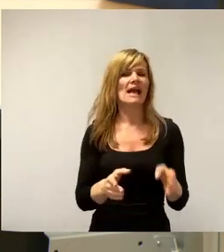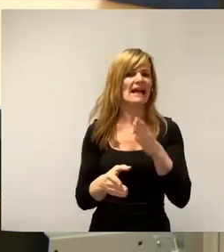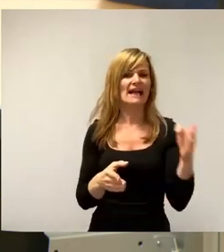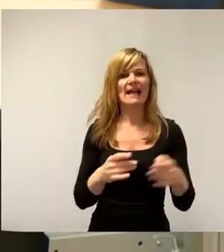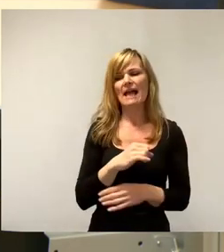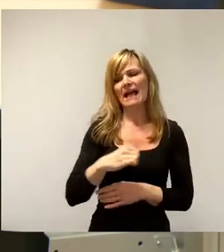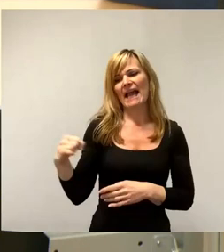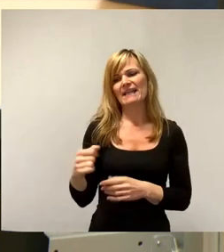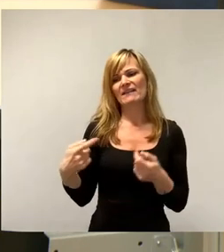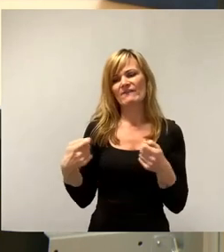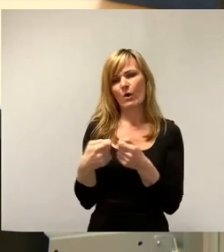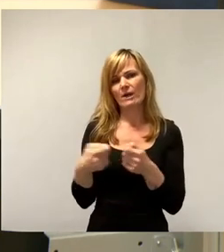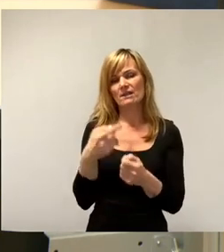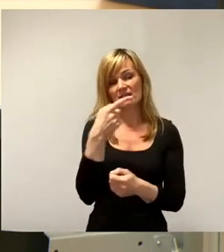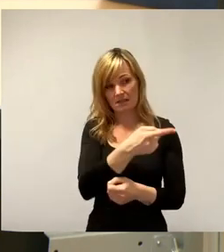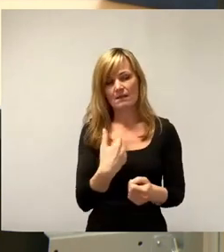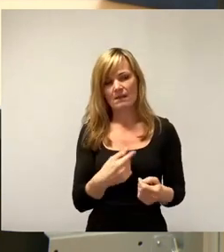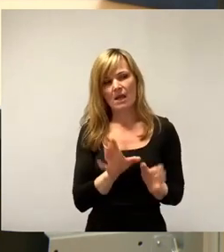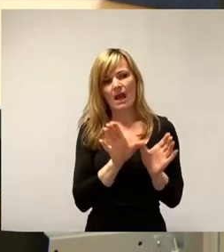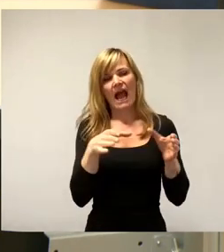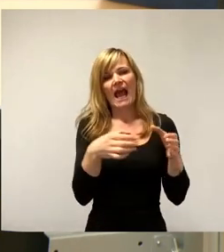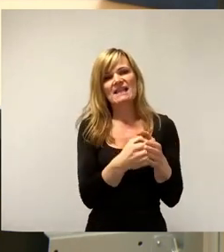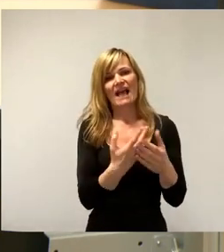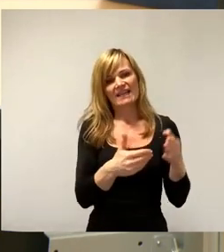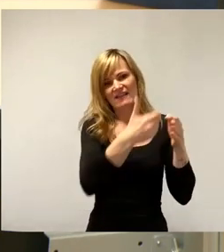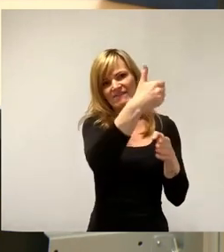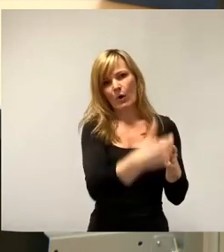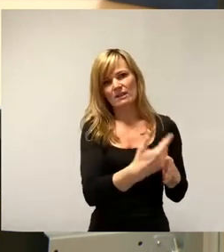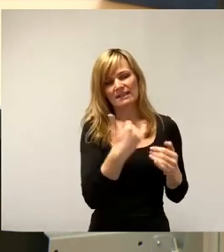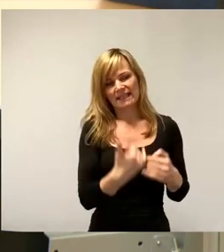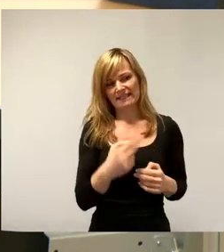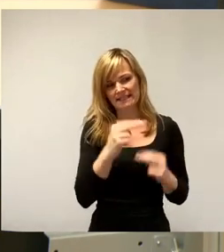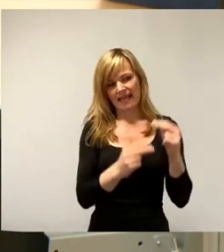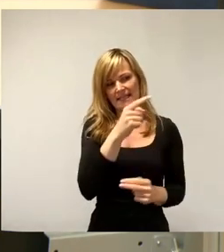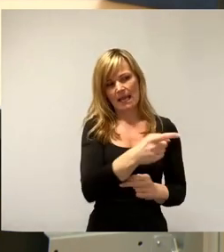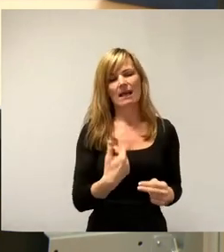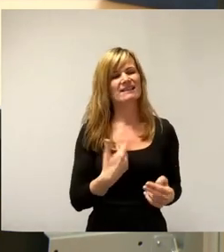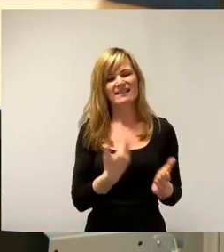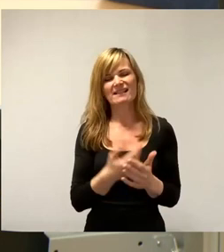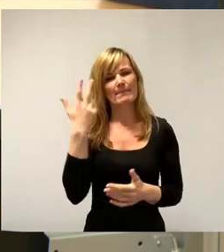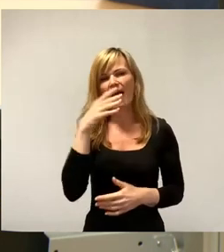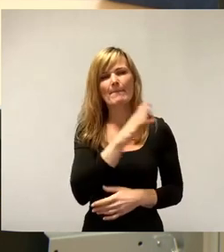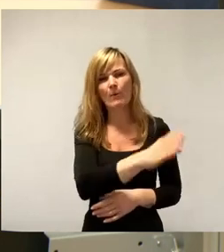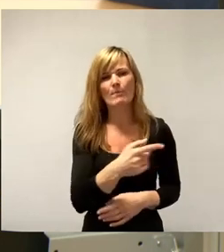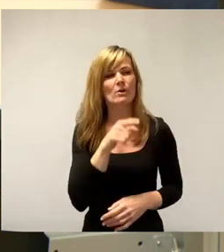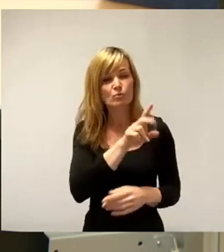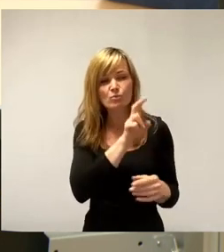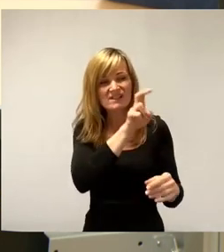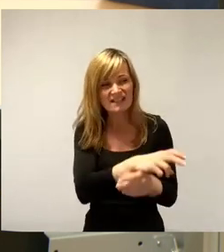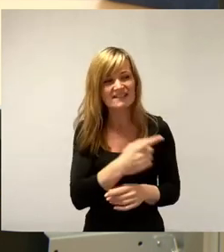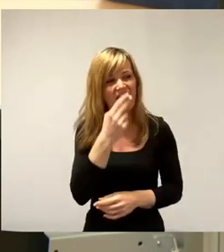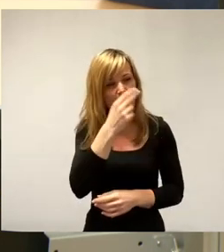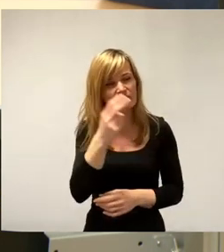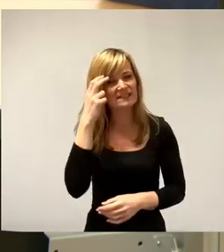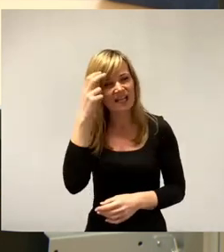wenn Sie diese Politik durchsetzen und deswegen ist es, nehme ich Ihnen auch persönlich nicht ab, Herr Böhm, Sie sitzen im Aufsichtsrat und beschweren sich